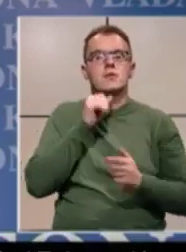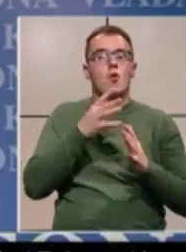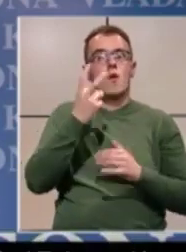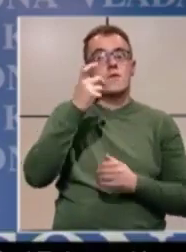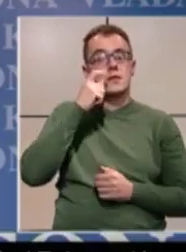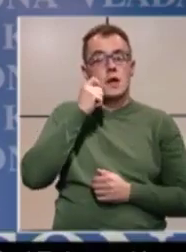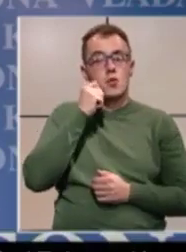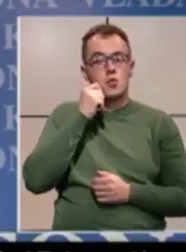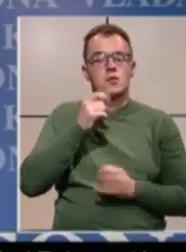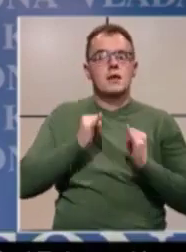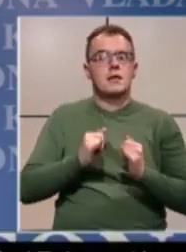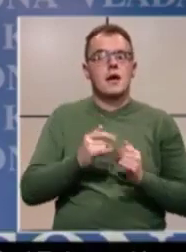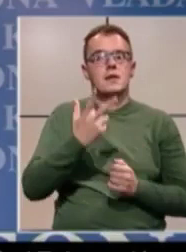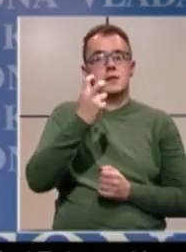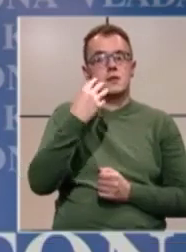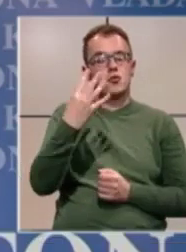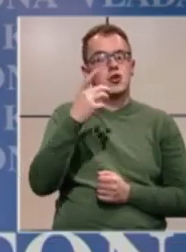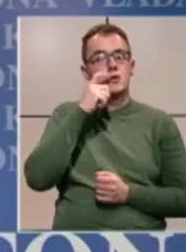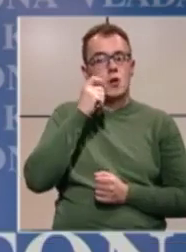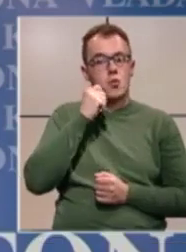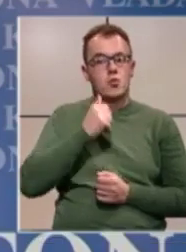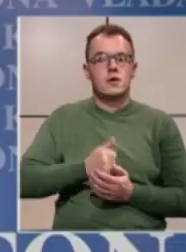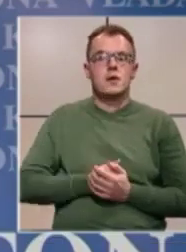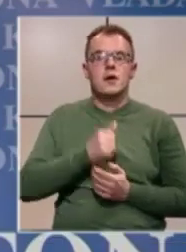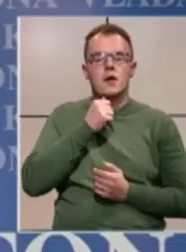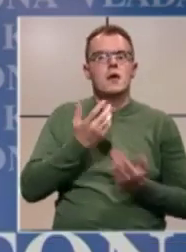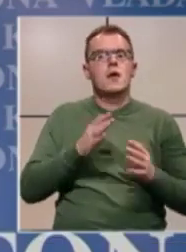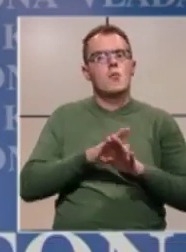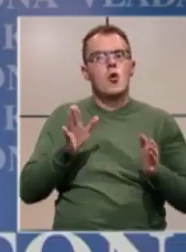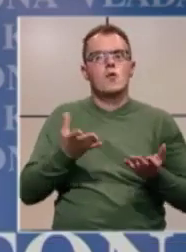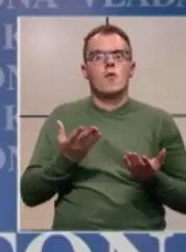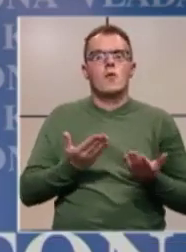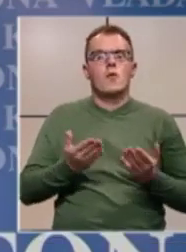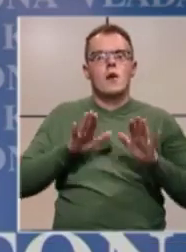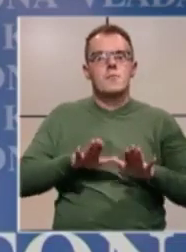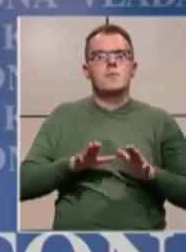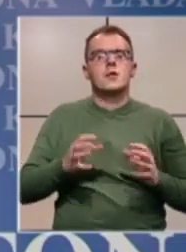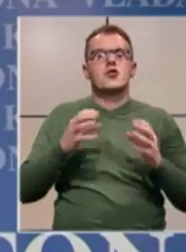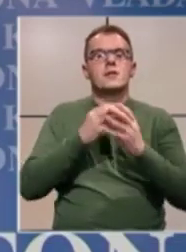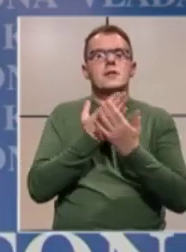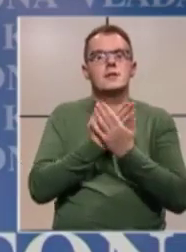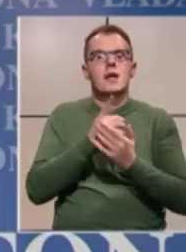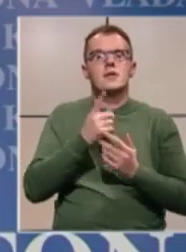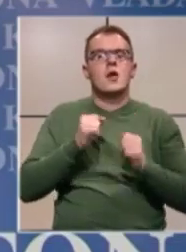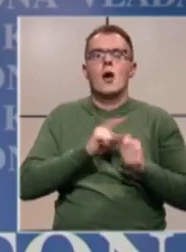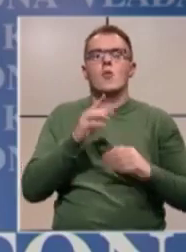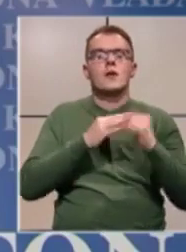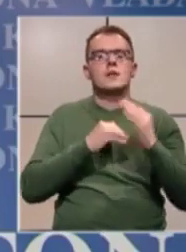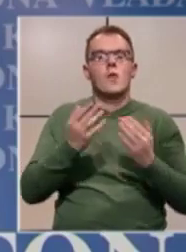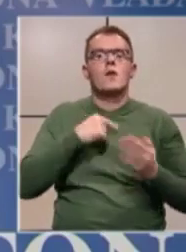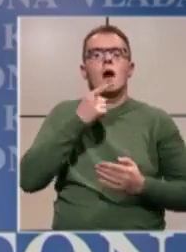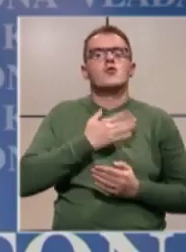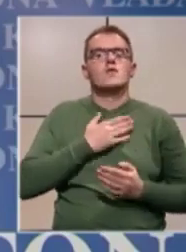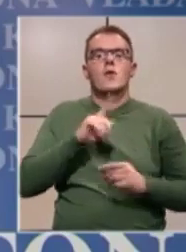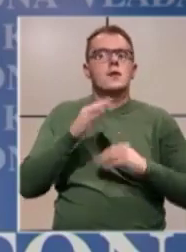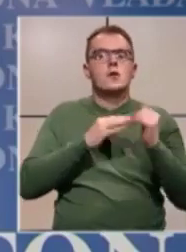200 ljudi, danas je prisutno 40 ljudi i pogotovo mještani, mjeste zajednice, valeću, svi ako ne znamo, izražavaju svoje